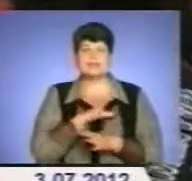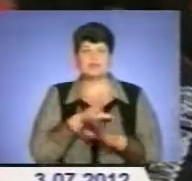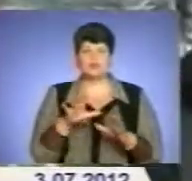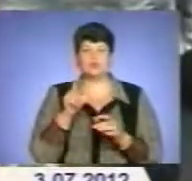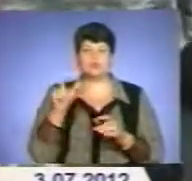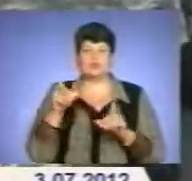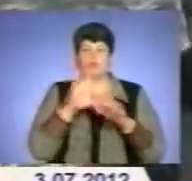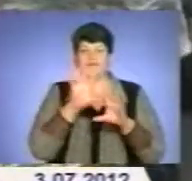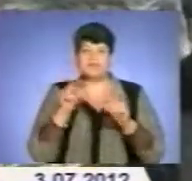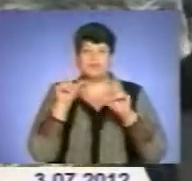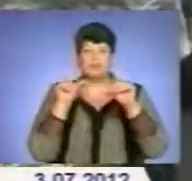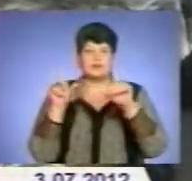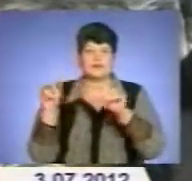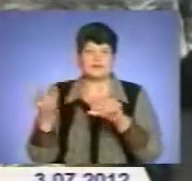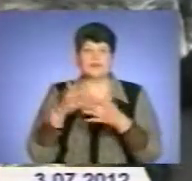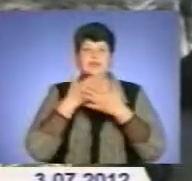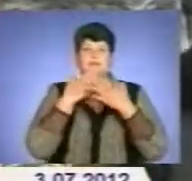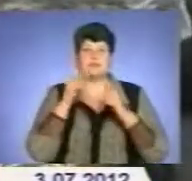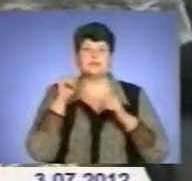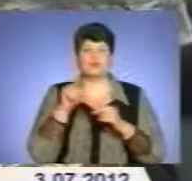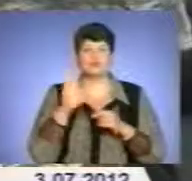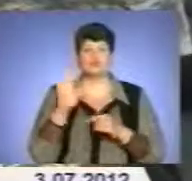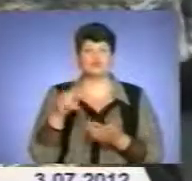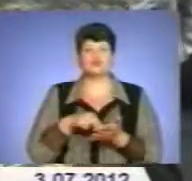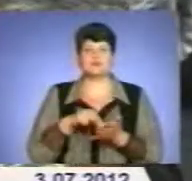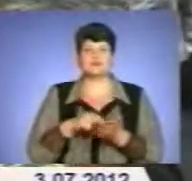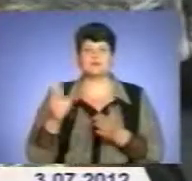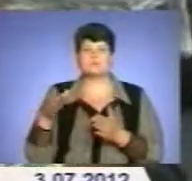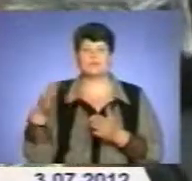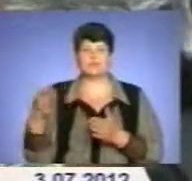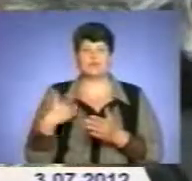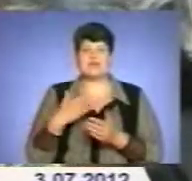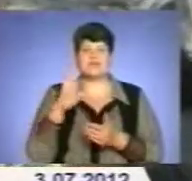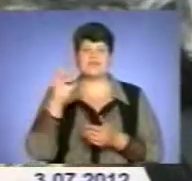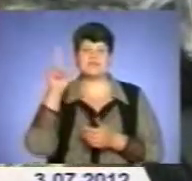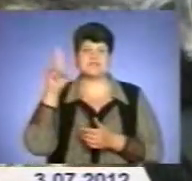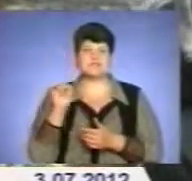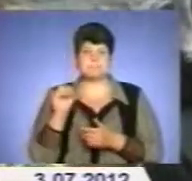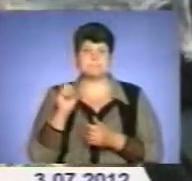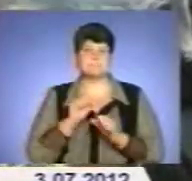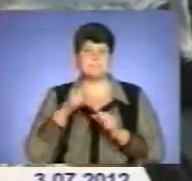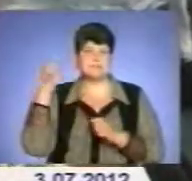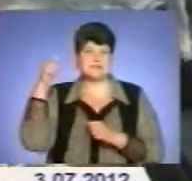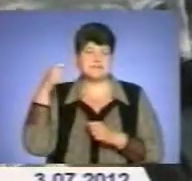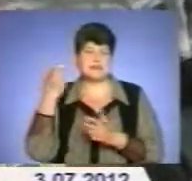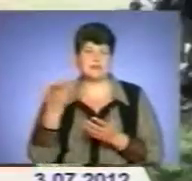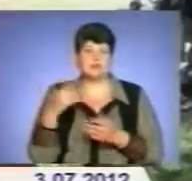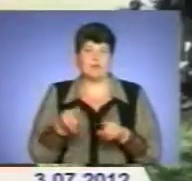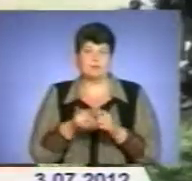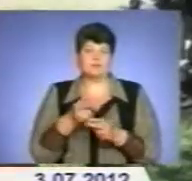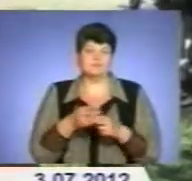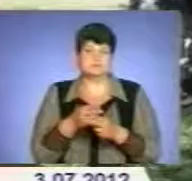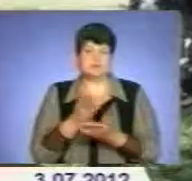виїхали, то немає такого, що там буду стояти з боку, бо я є віцепрезидентом. Так само беру ножа і ріжу.